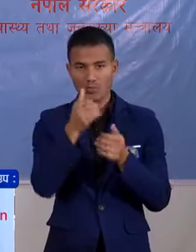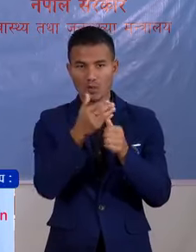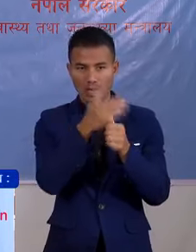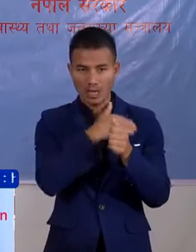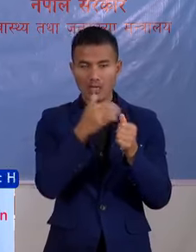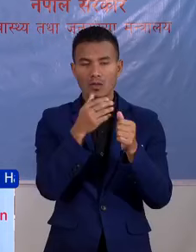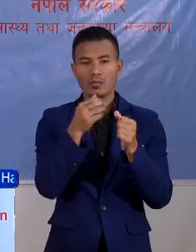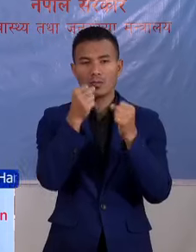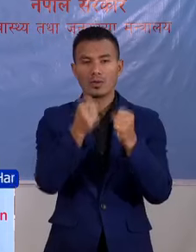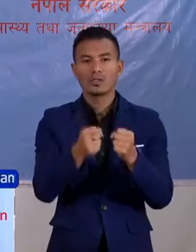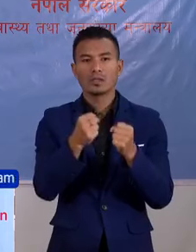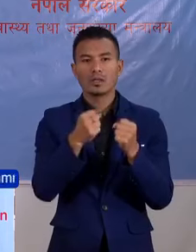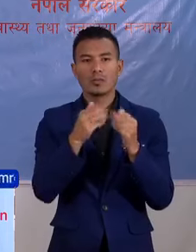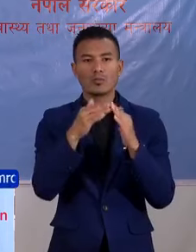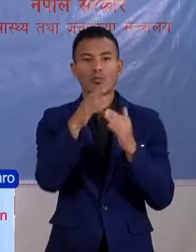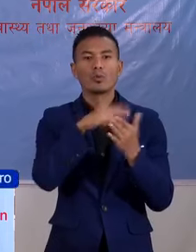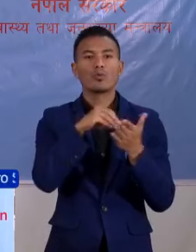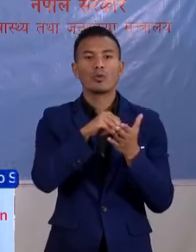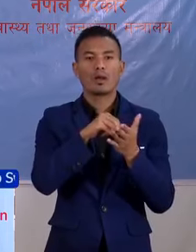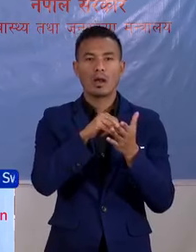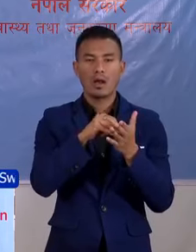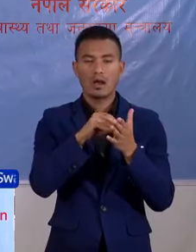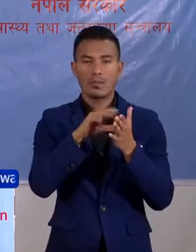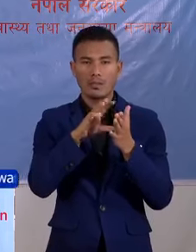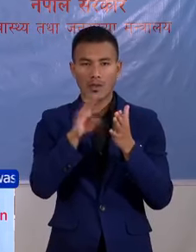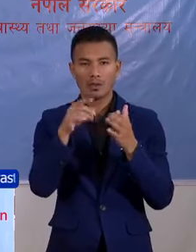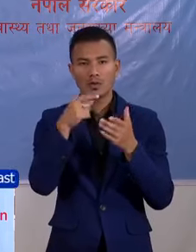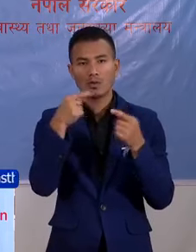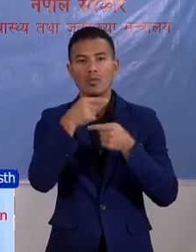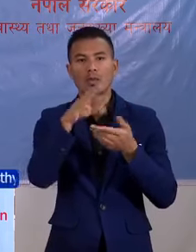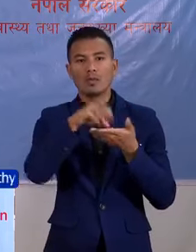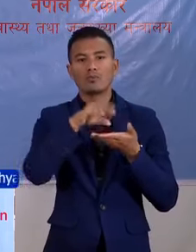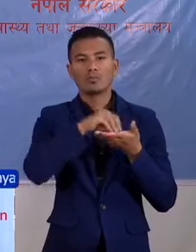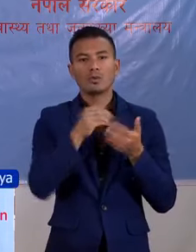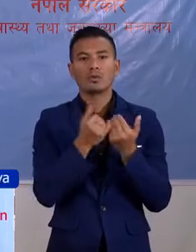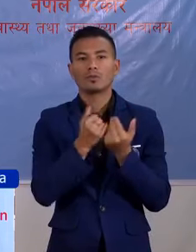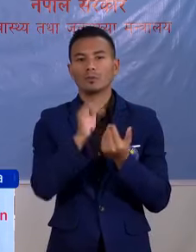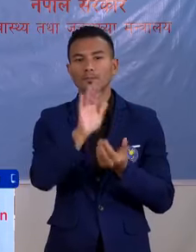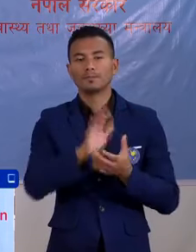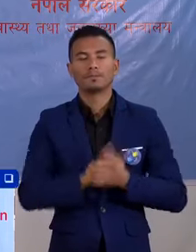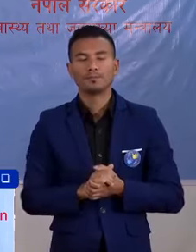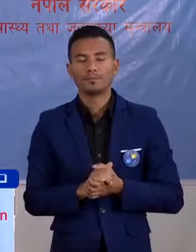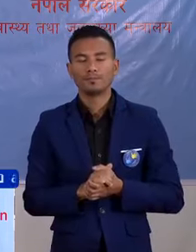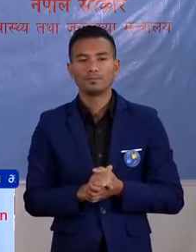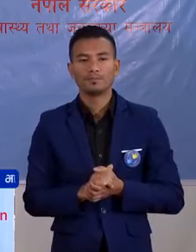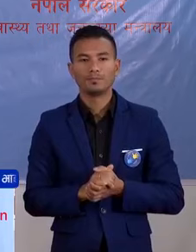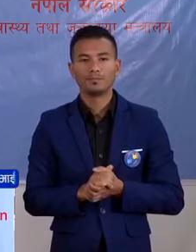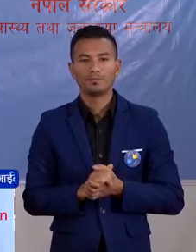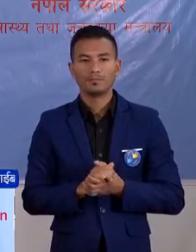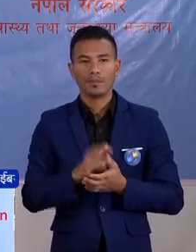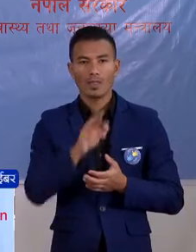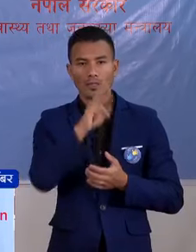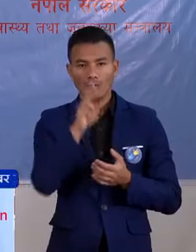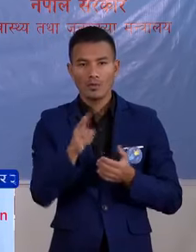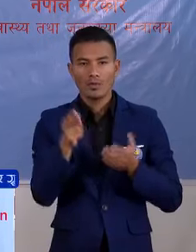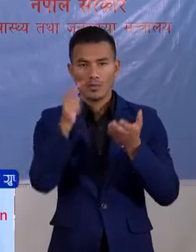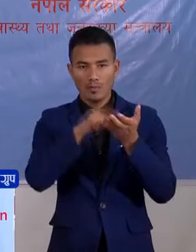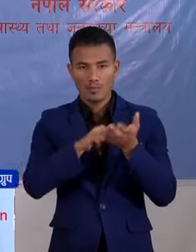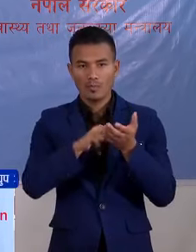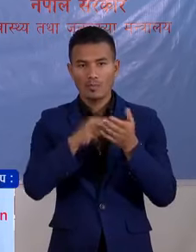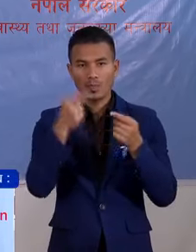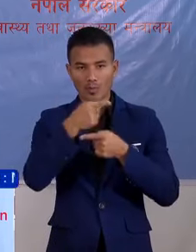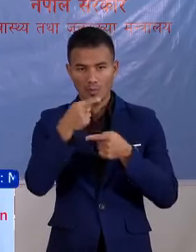मस्चित ओरी परी का परिवार हरु बाट यो नमुना संकलन गरियेको छा र अरु थप